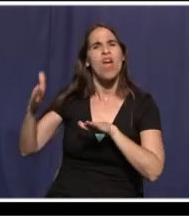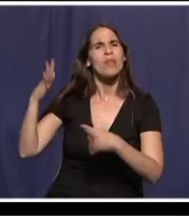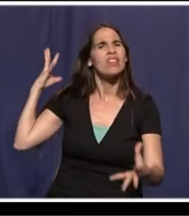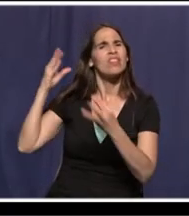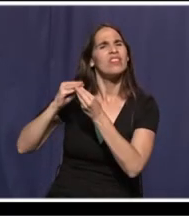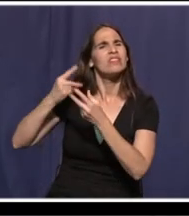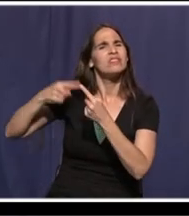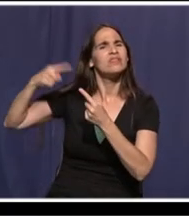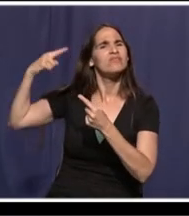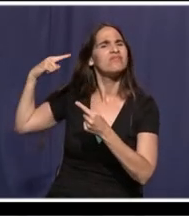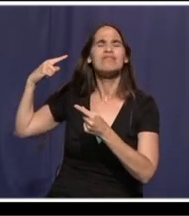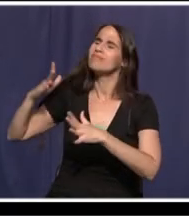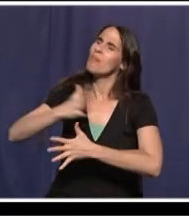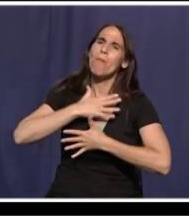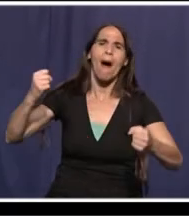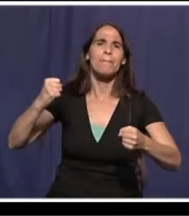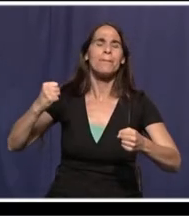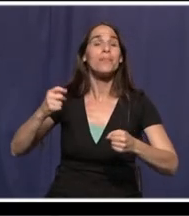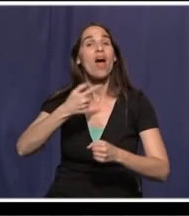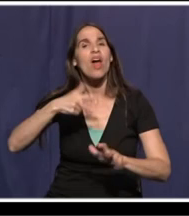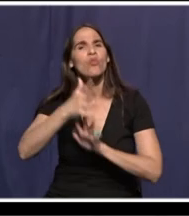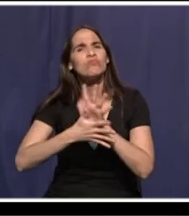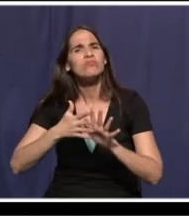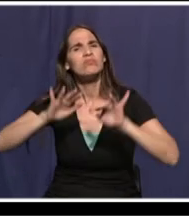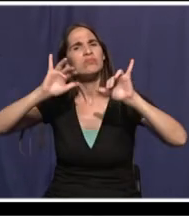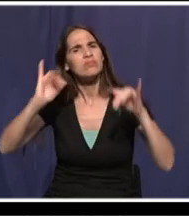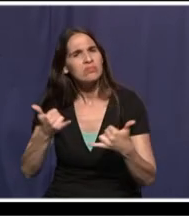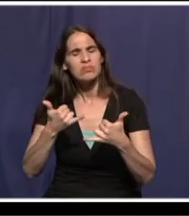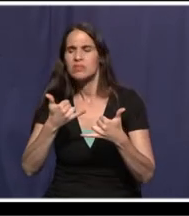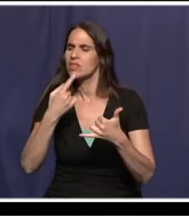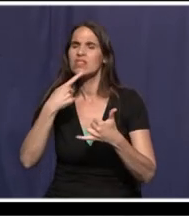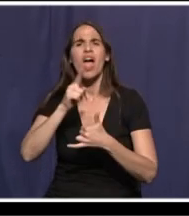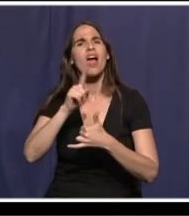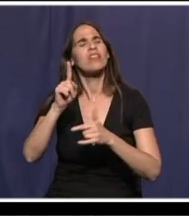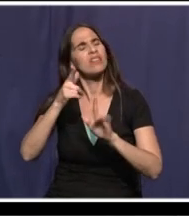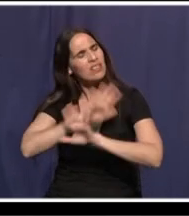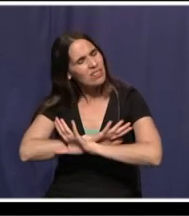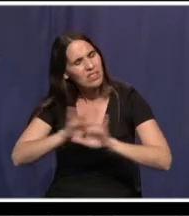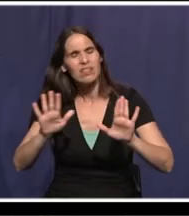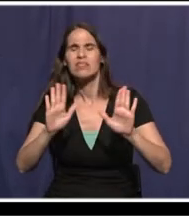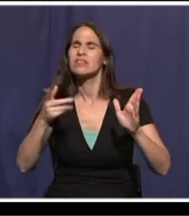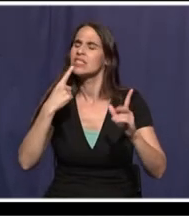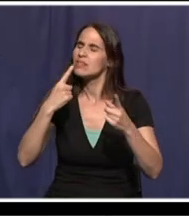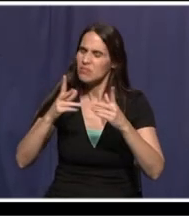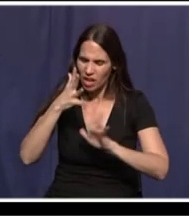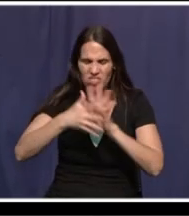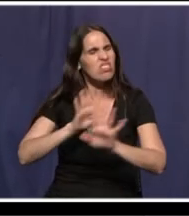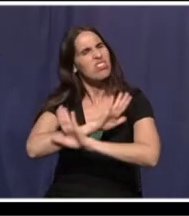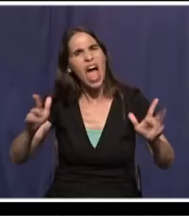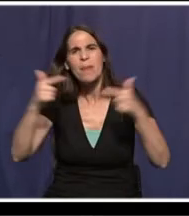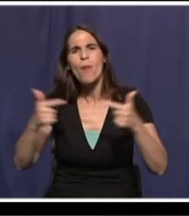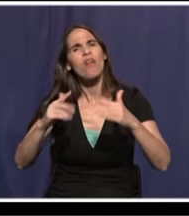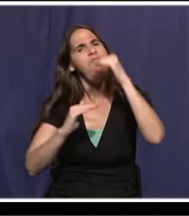לדורותיהם אנחנו בחרנו להגיד כן וביקור רם די למלחמות, די להפליה